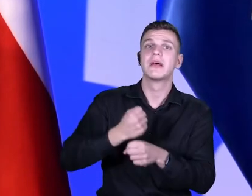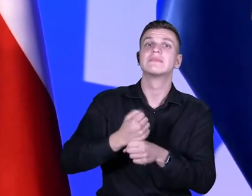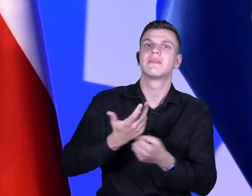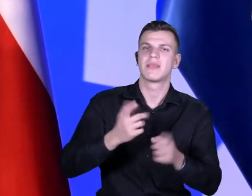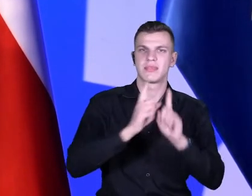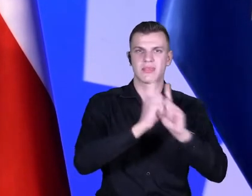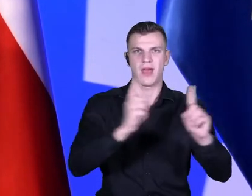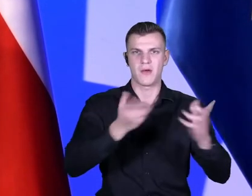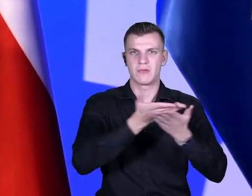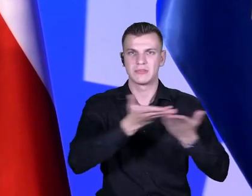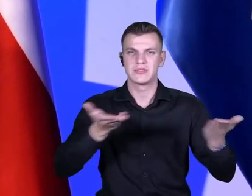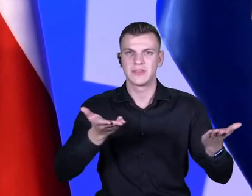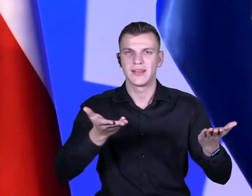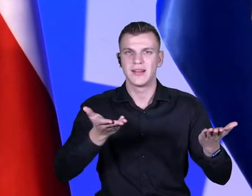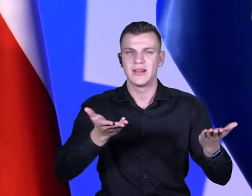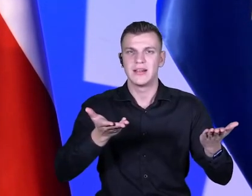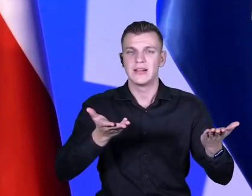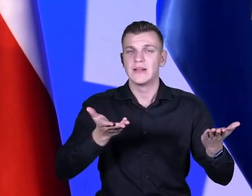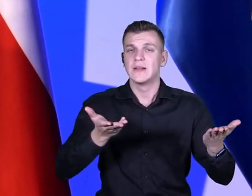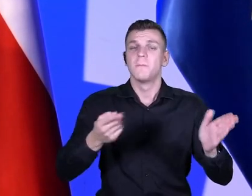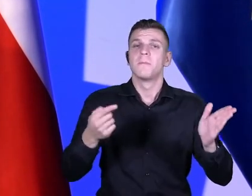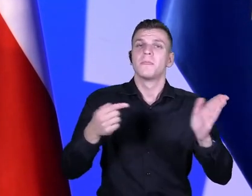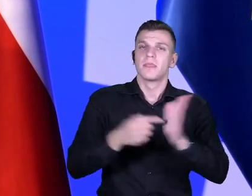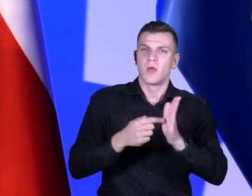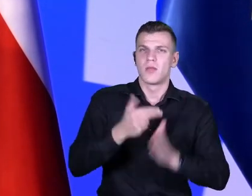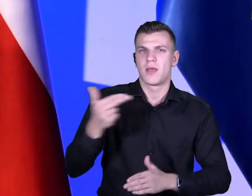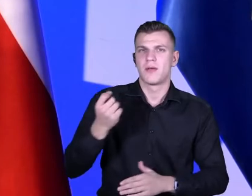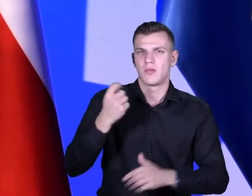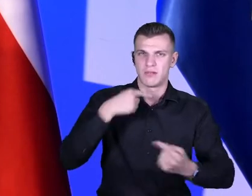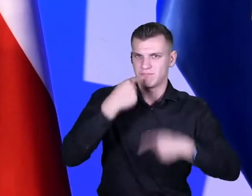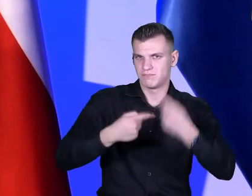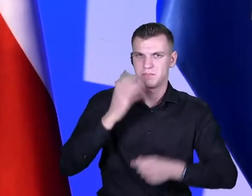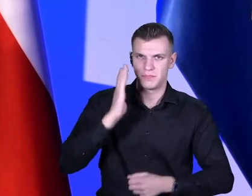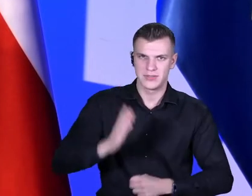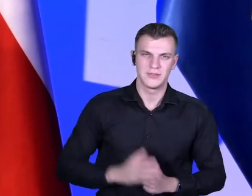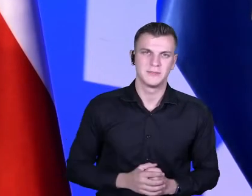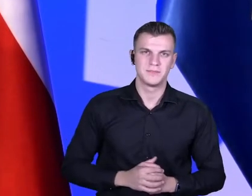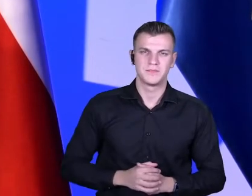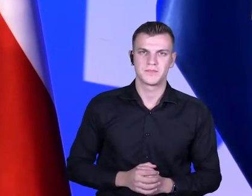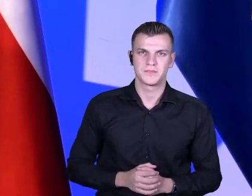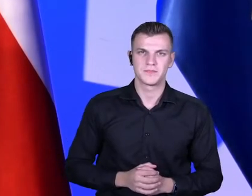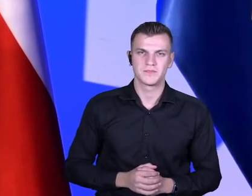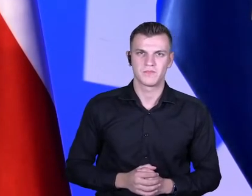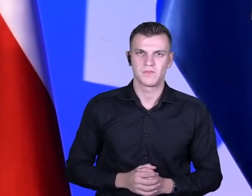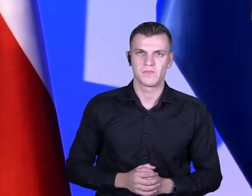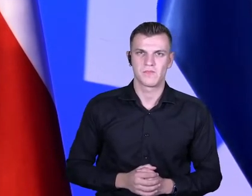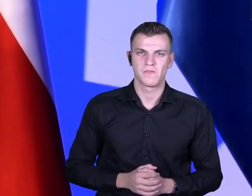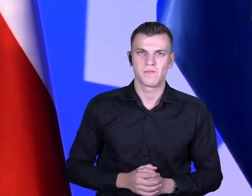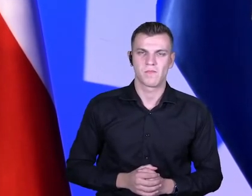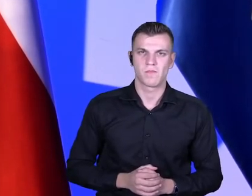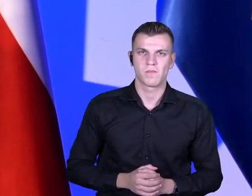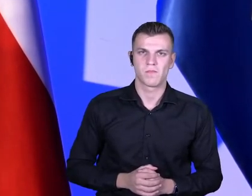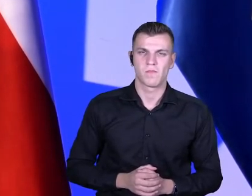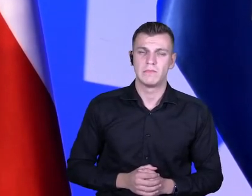Także chciałbym powiedzieć troszeczkę na temat właśnie tej współpracy nauczycieli i nasze badania. W